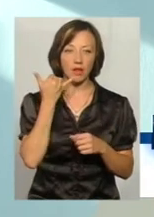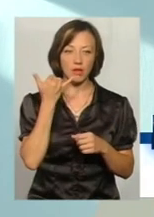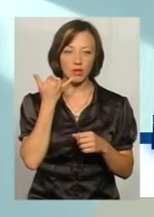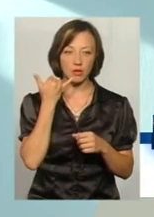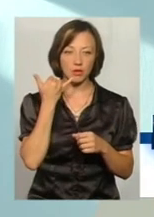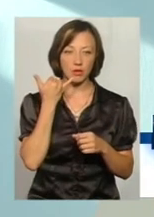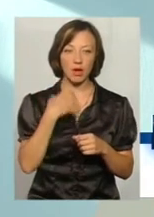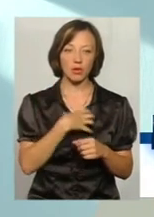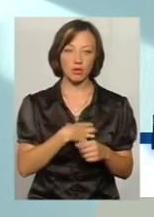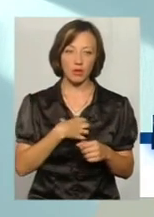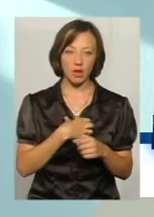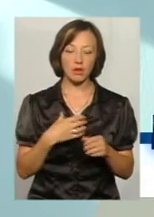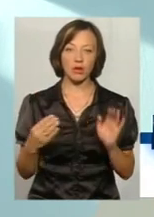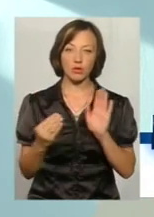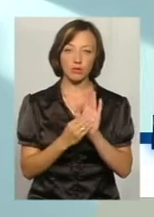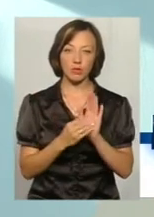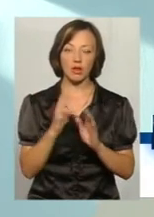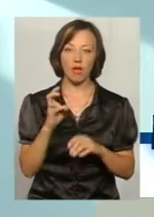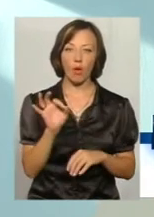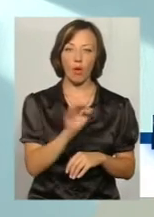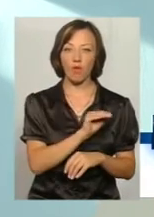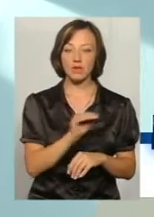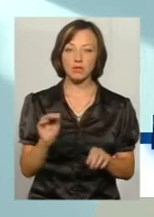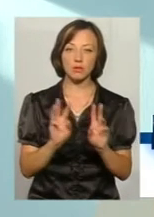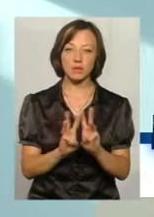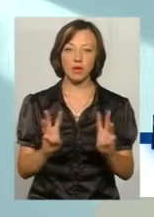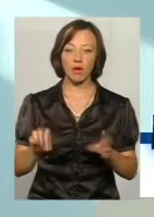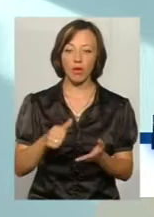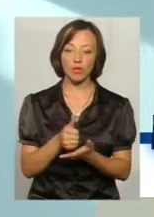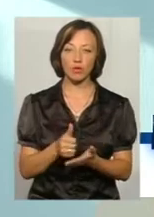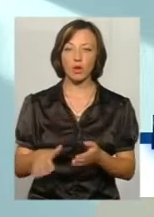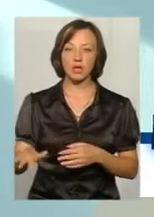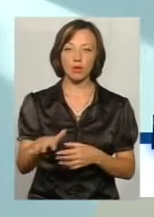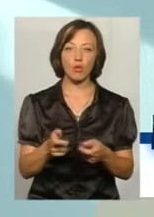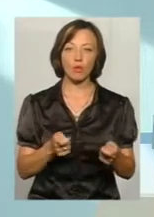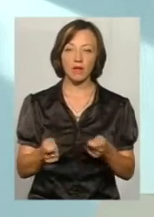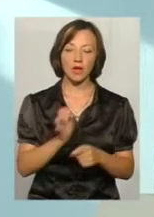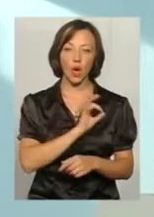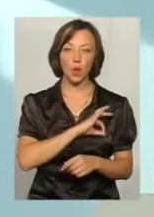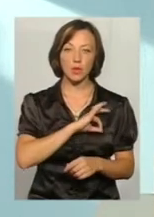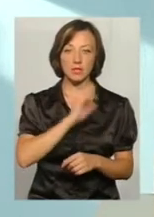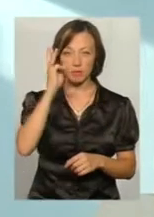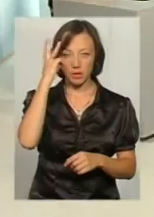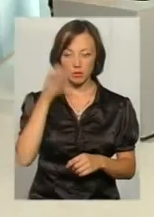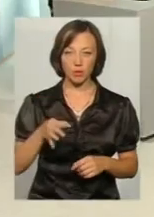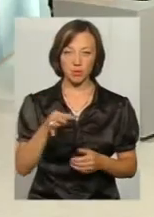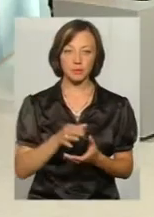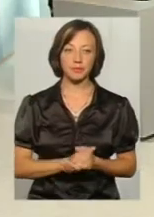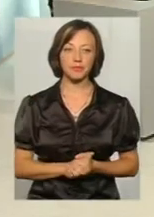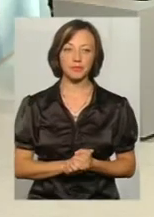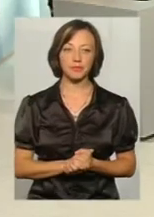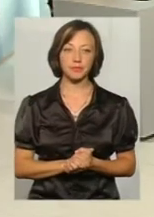актуальні, розміщені на офіційному веб-сайті Головного територіального управління юстиції Хмельницькій області. Дякую, пані Світлана.